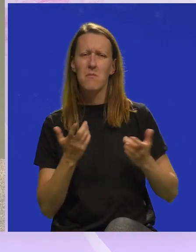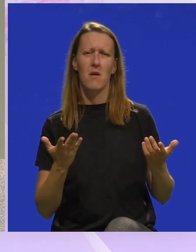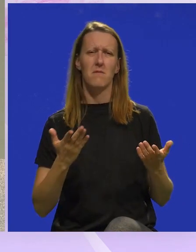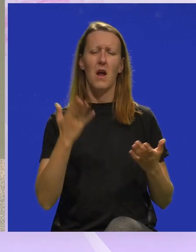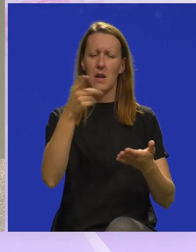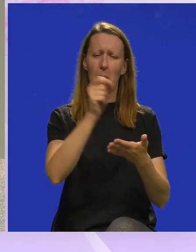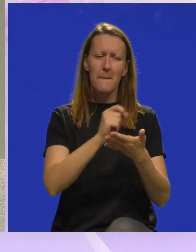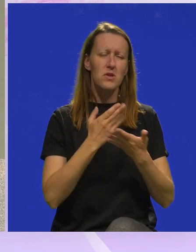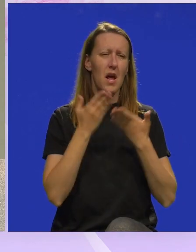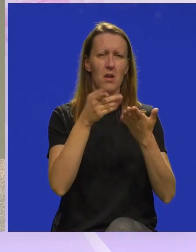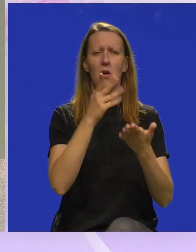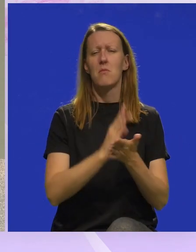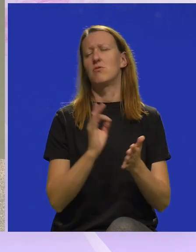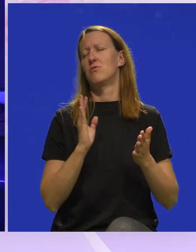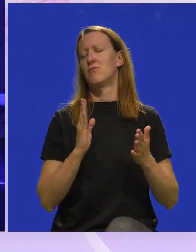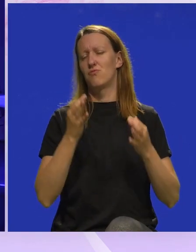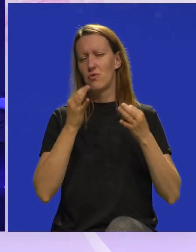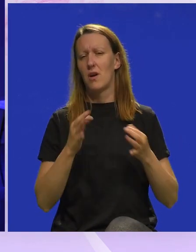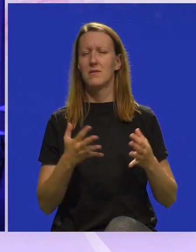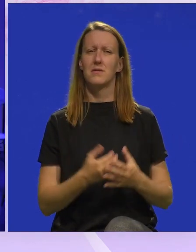i kad pišete za njih, to je baš privilegij.